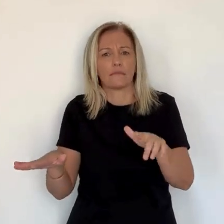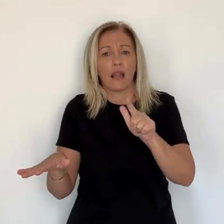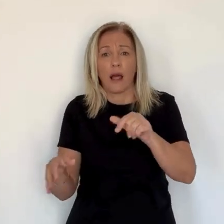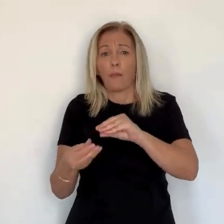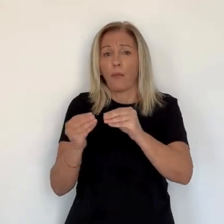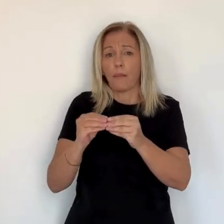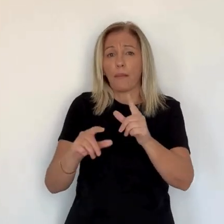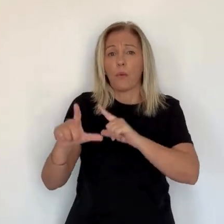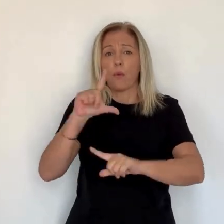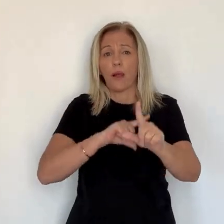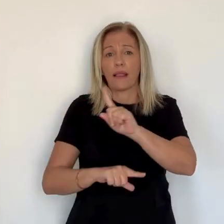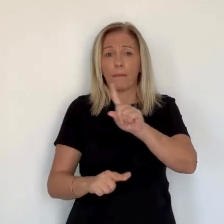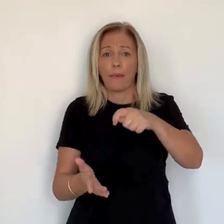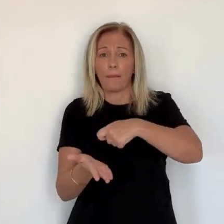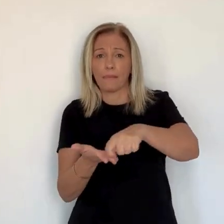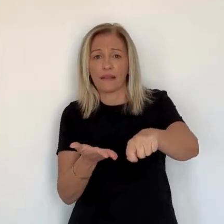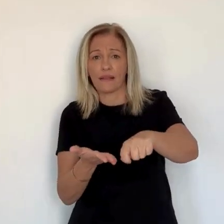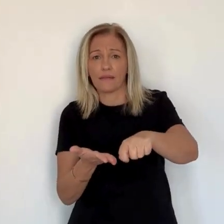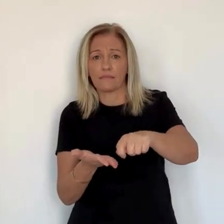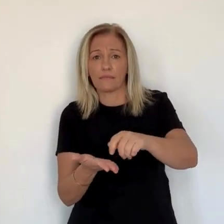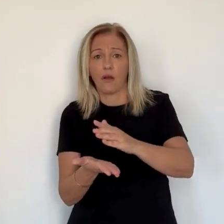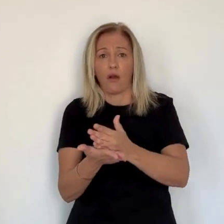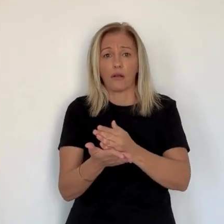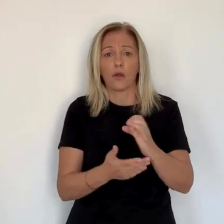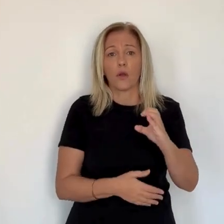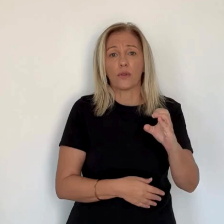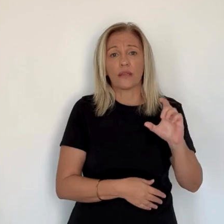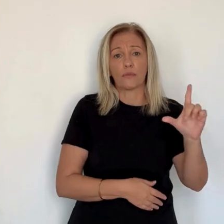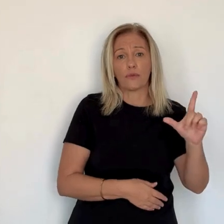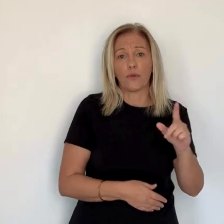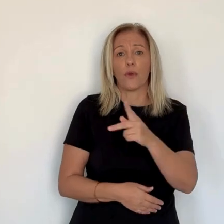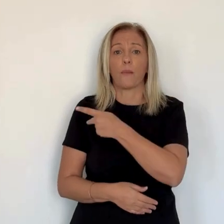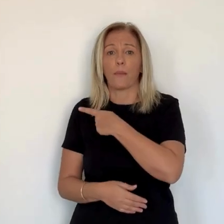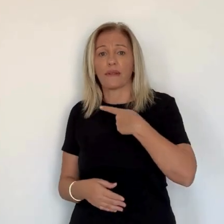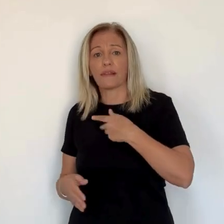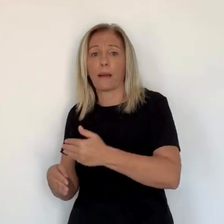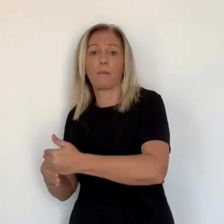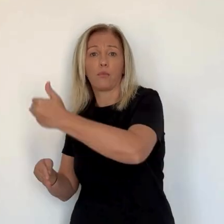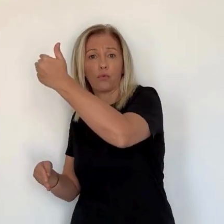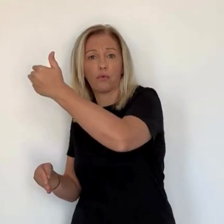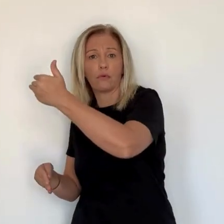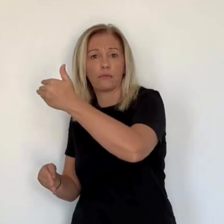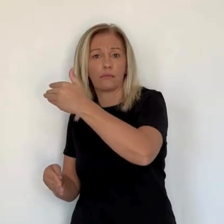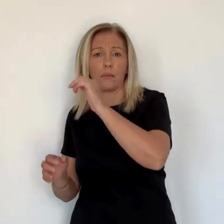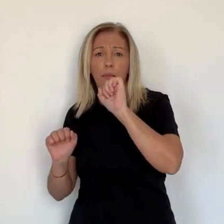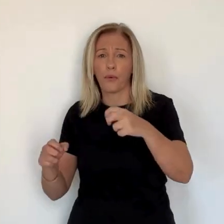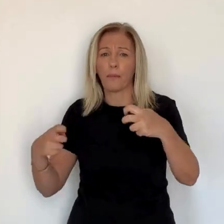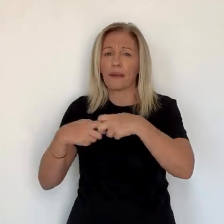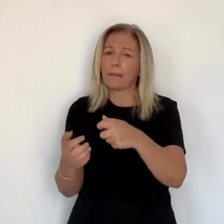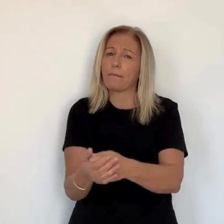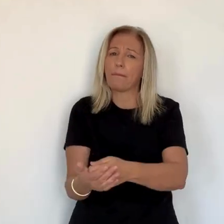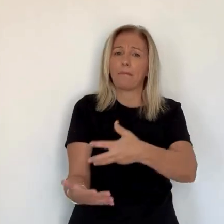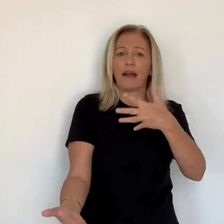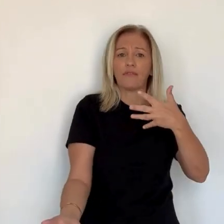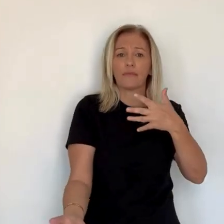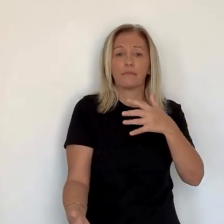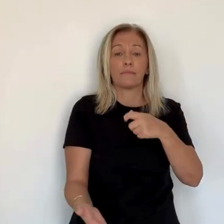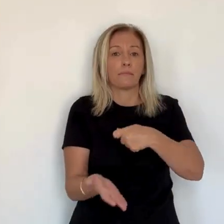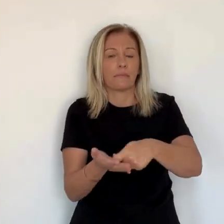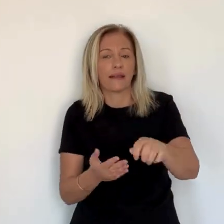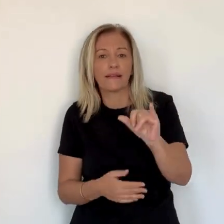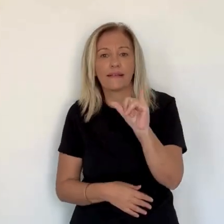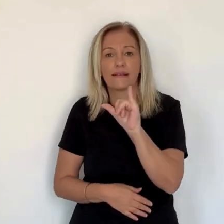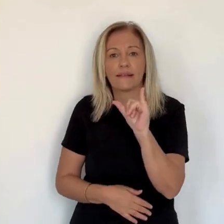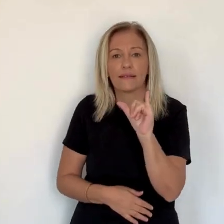Un contentieux sur les loyers impayés entre les magasins Codim 2 et les propriétaires des murs pèse sur cette affaire. Il pourrait